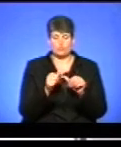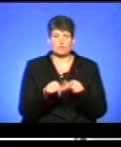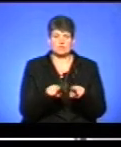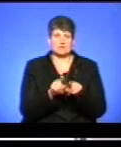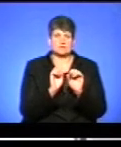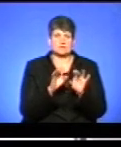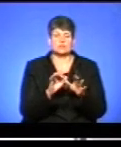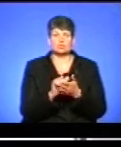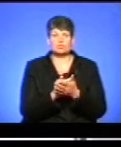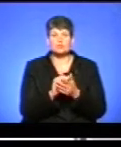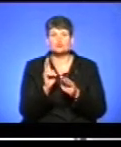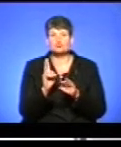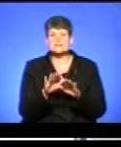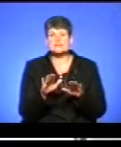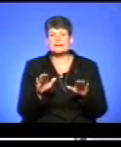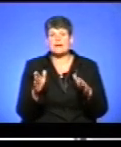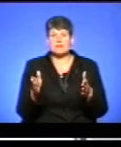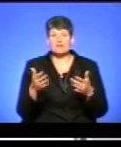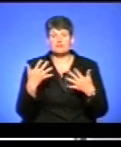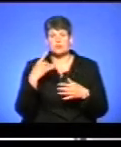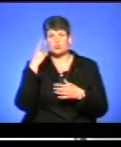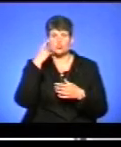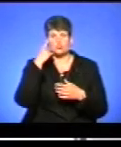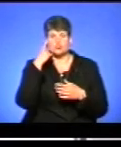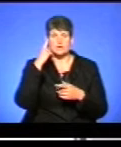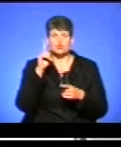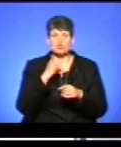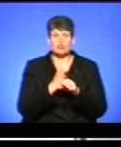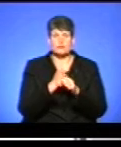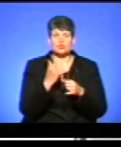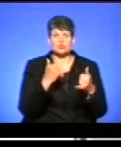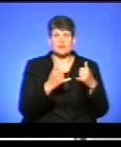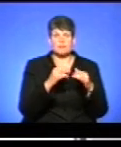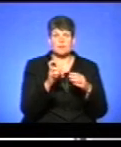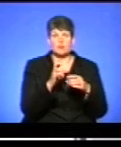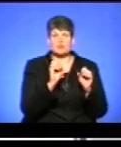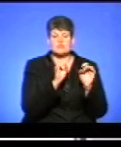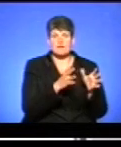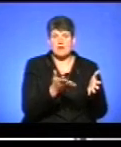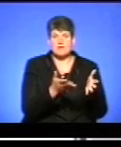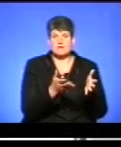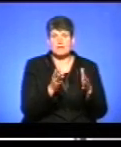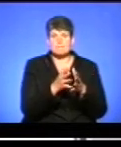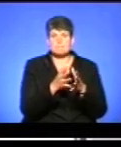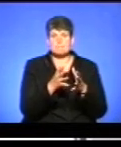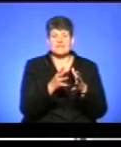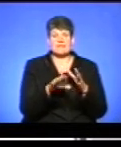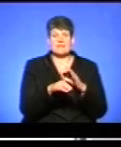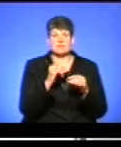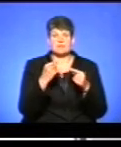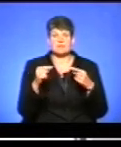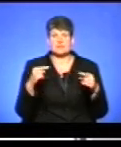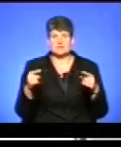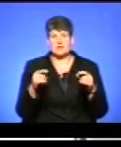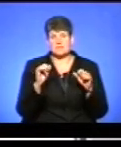Тому дехто з дітей вже думає, що робити, якщо здавав хімію, біологію, і, відповідно, більше не вибрав жодного з предметів,